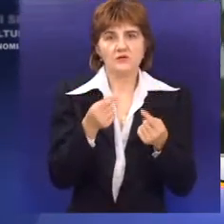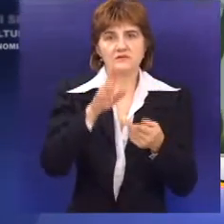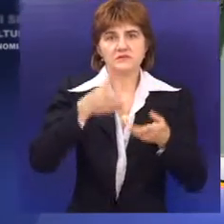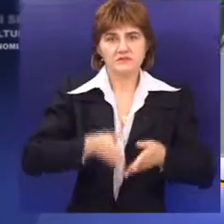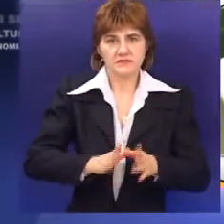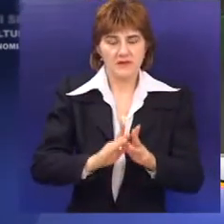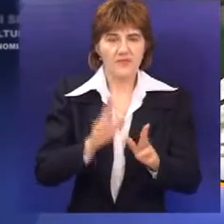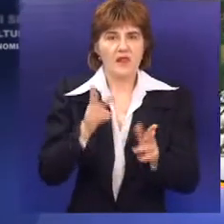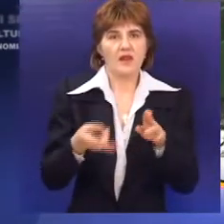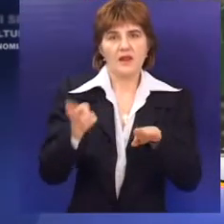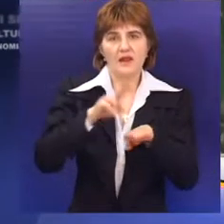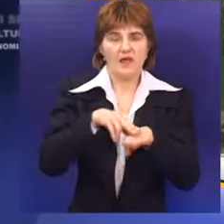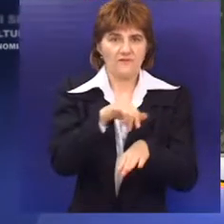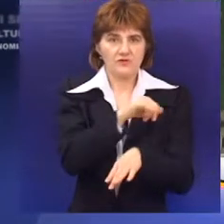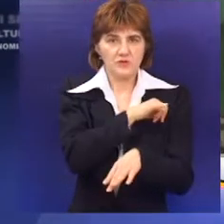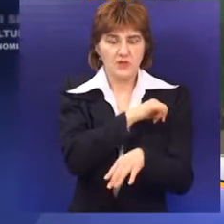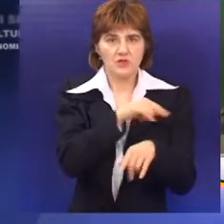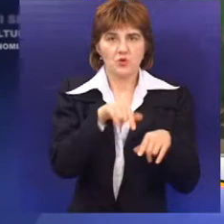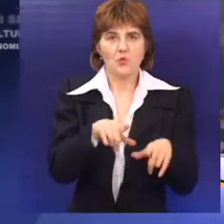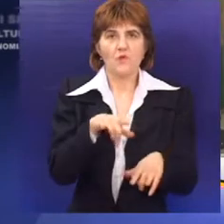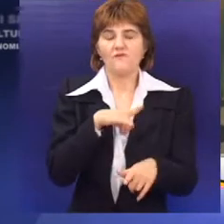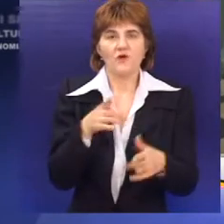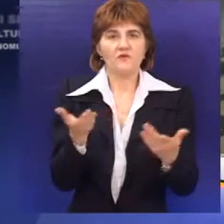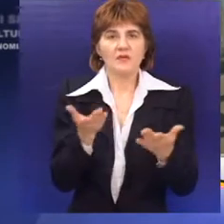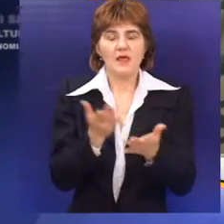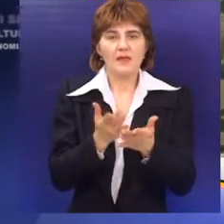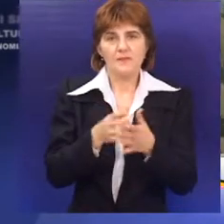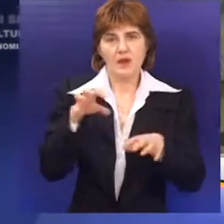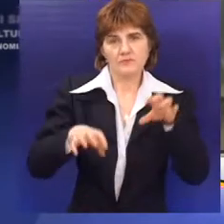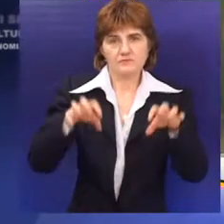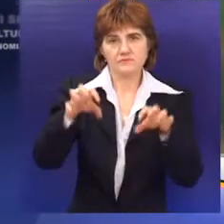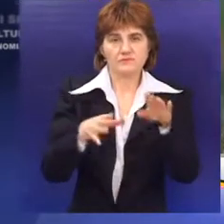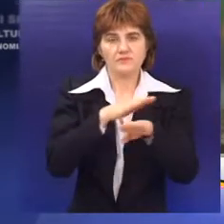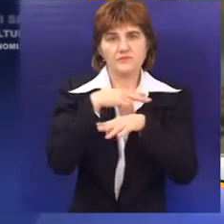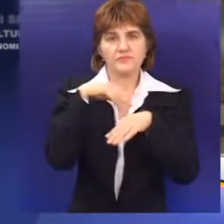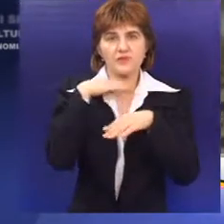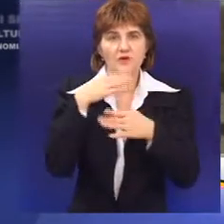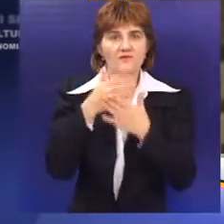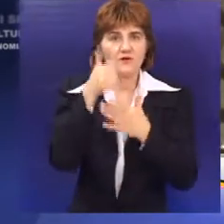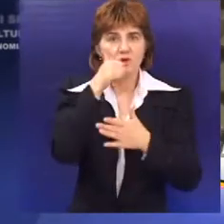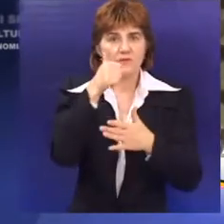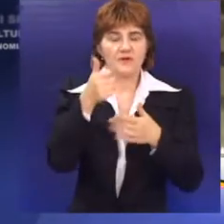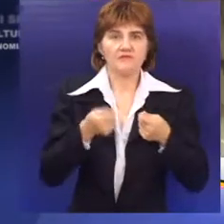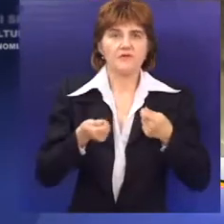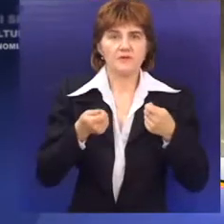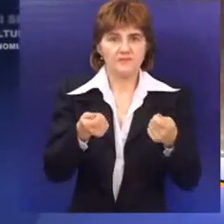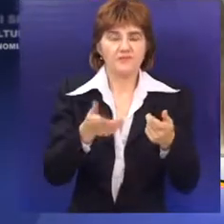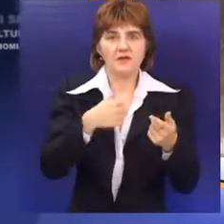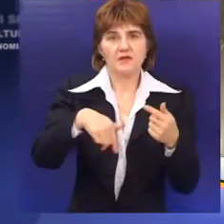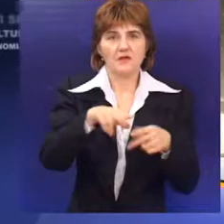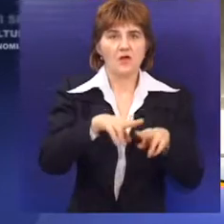površina. Najveće interesovanje vladalo je u Vojvodini gde su pojedini okruzi i kvote popunili već prvog dana, a mnogi